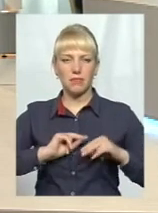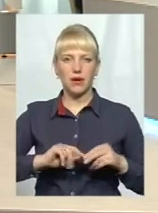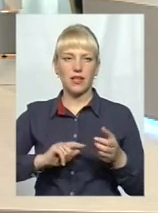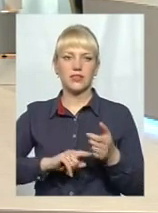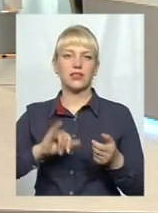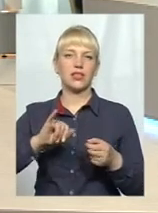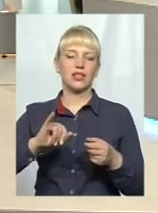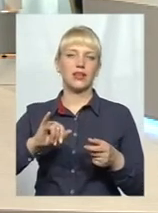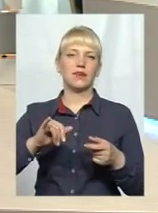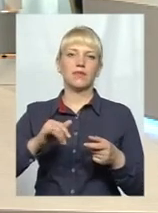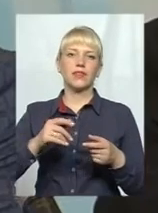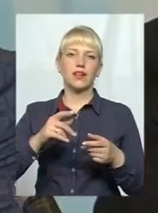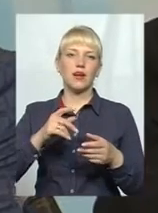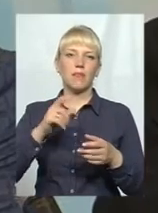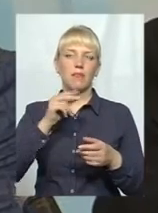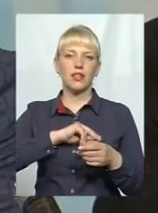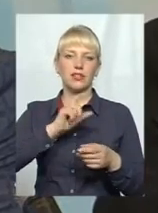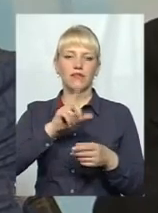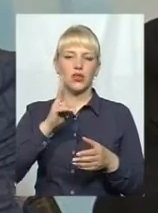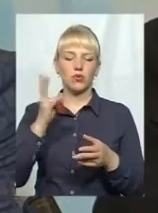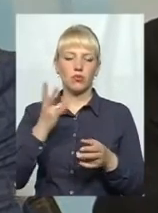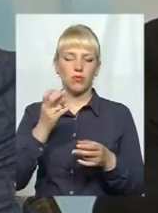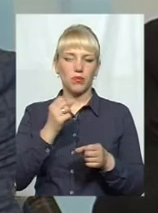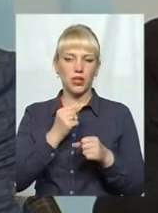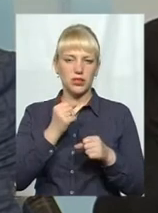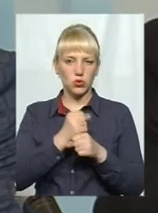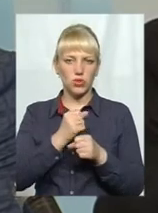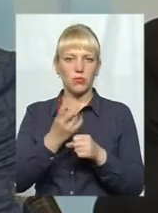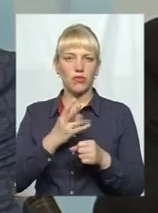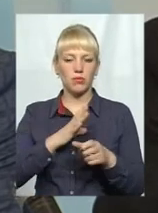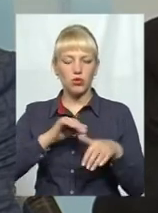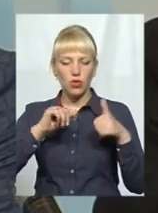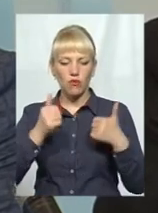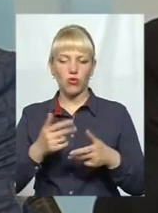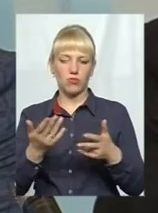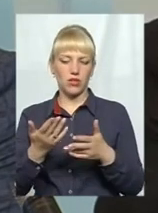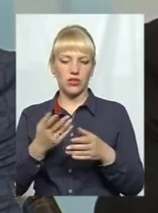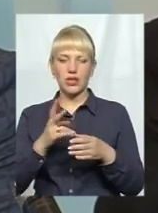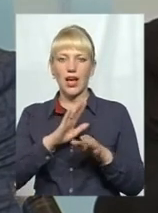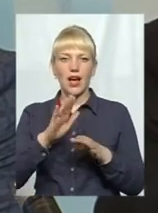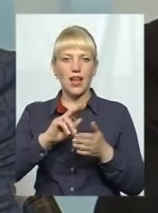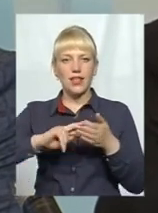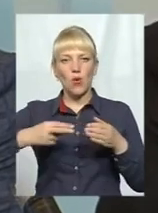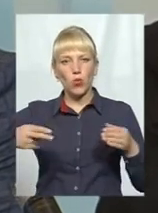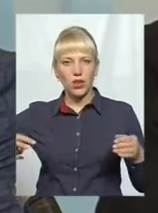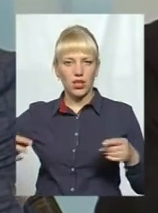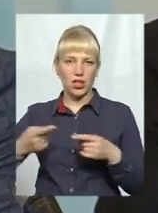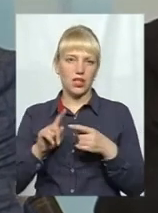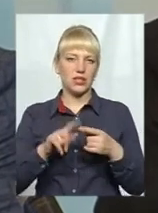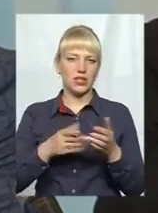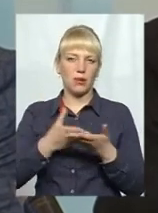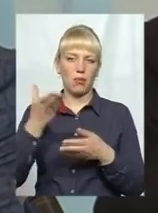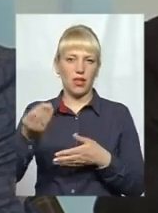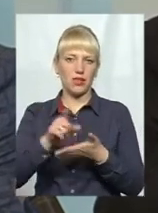І відповідно, що ті працівники, які працюють, мають бути належним чином оформлені, а не уникати різним чином все-таки сплати